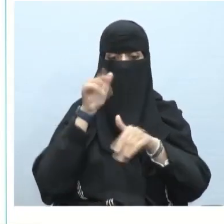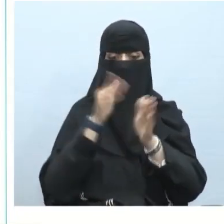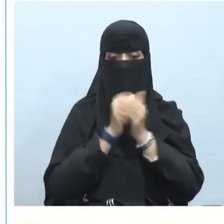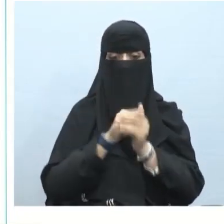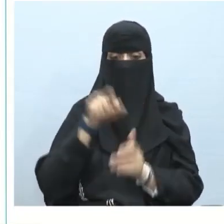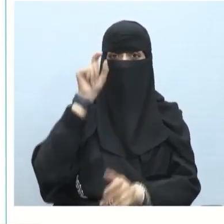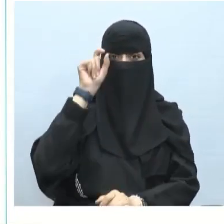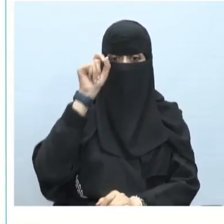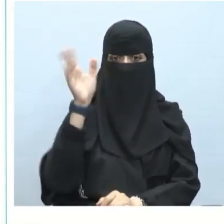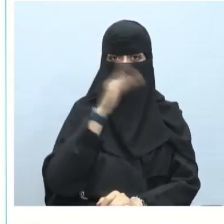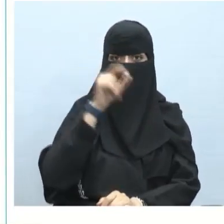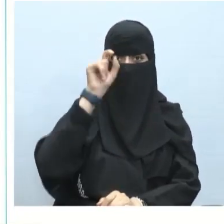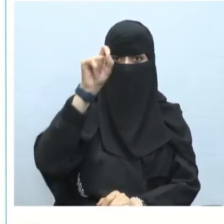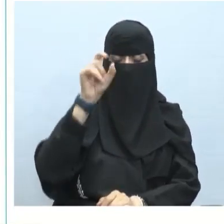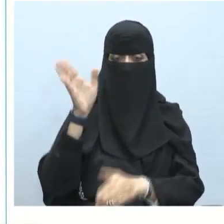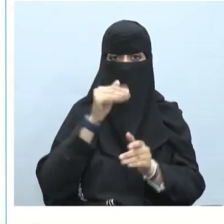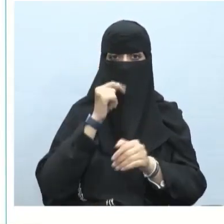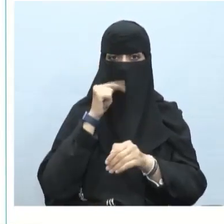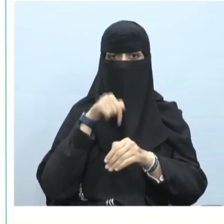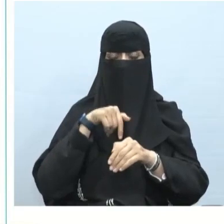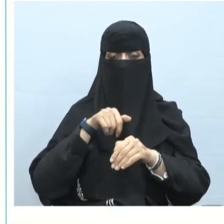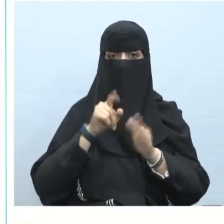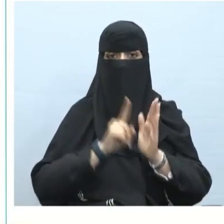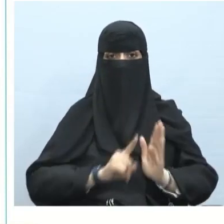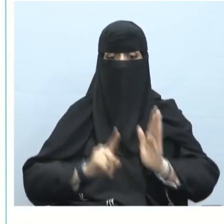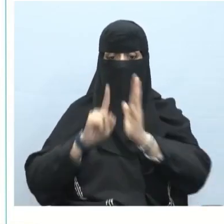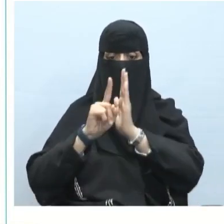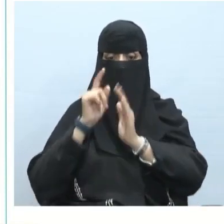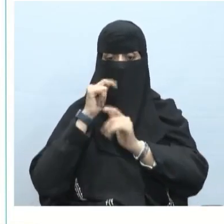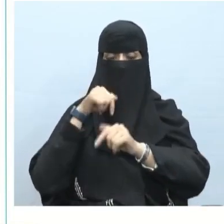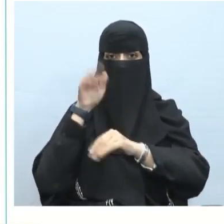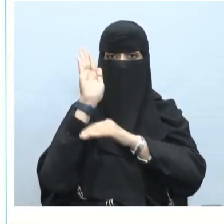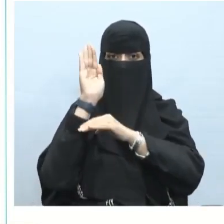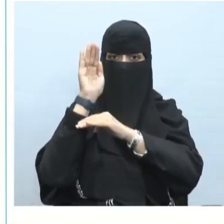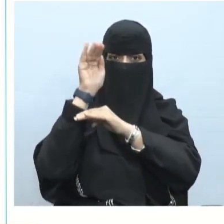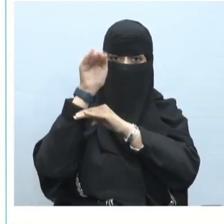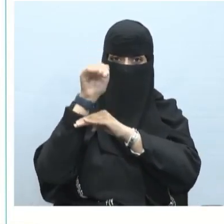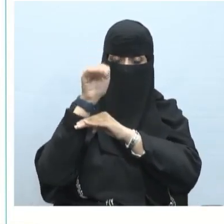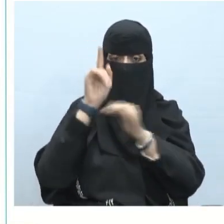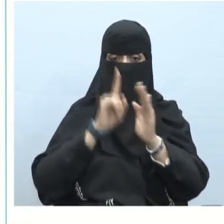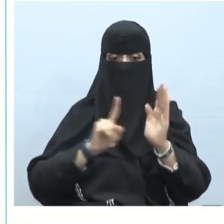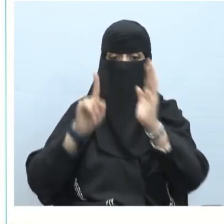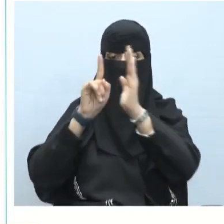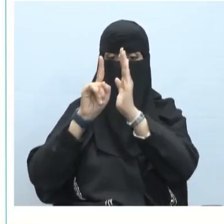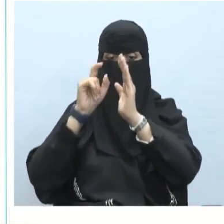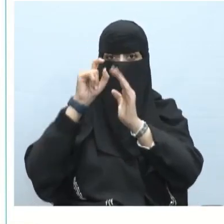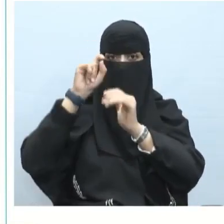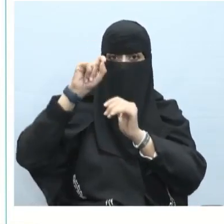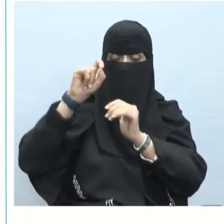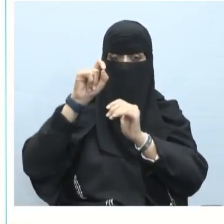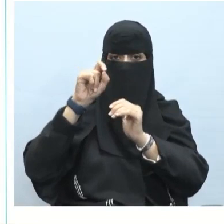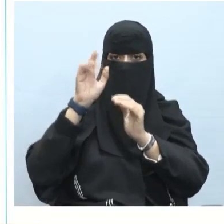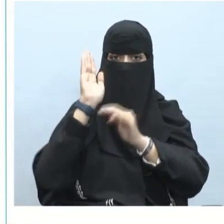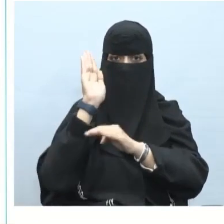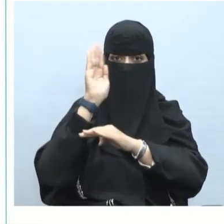نلاحظ حرف الثاني وهو حرف الفا مثالا على ذلك يركع الإمام فالمأموم